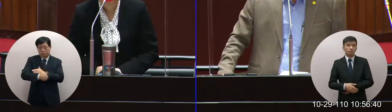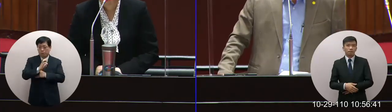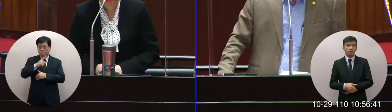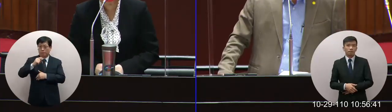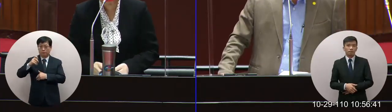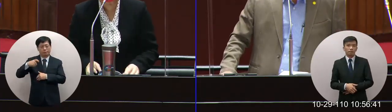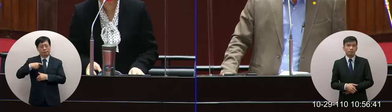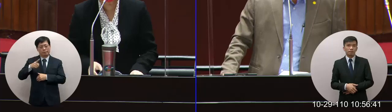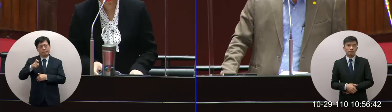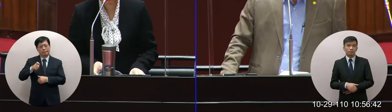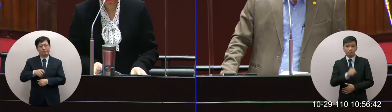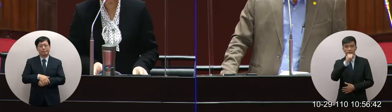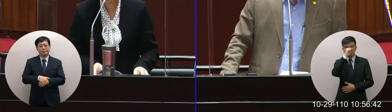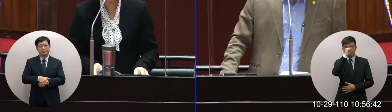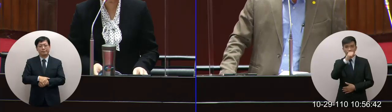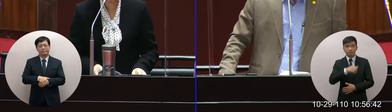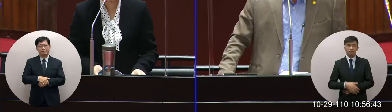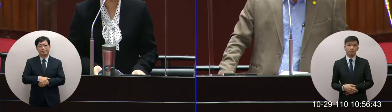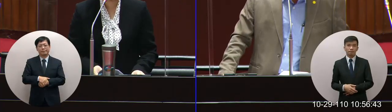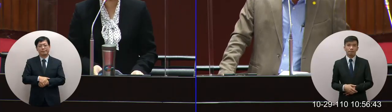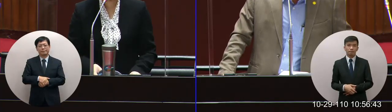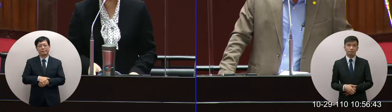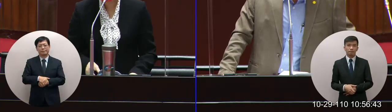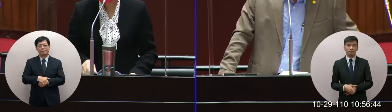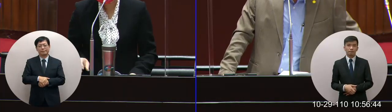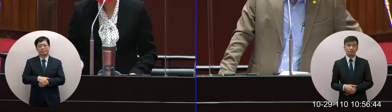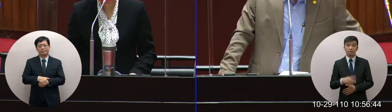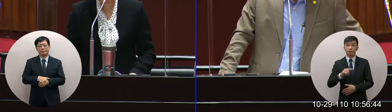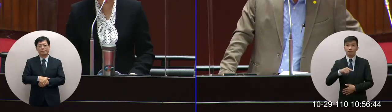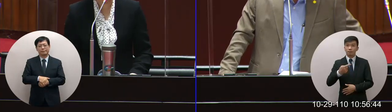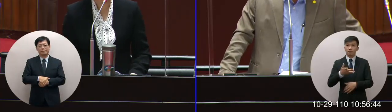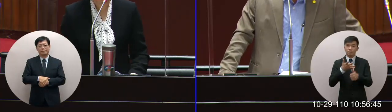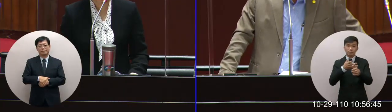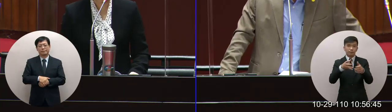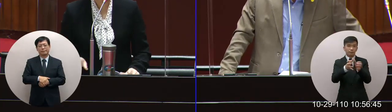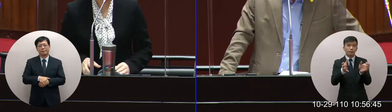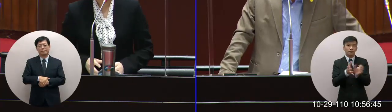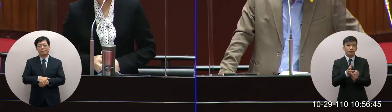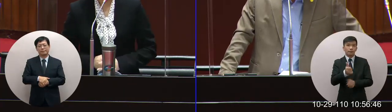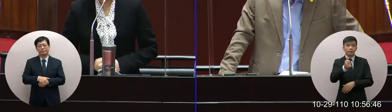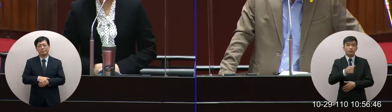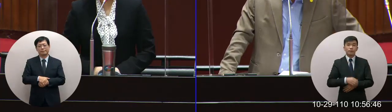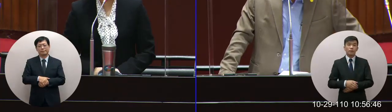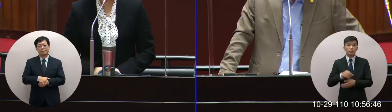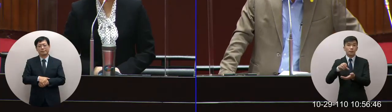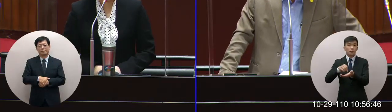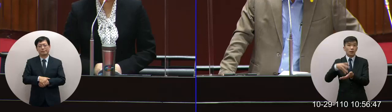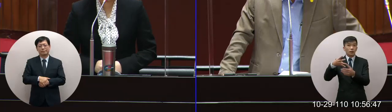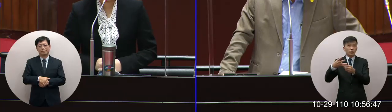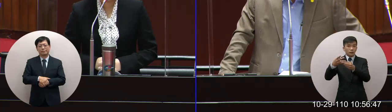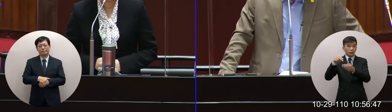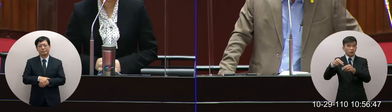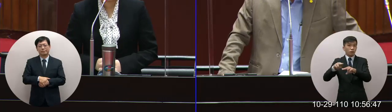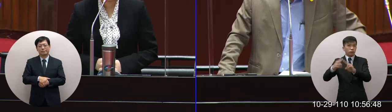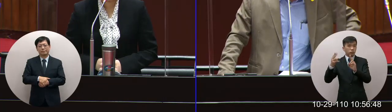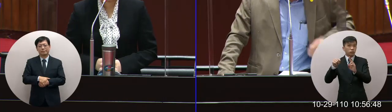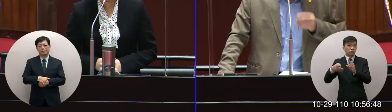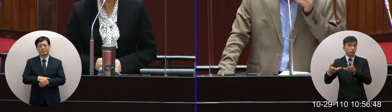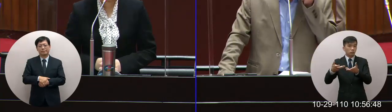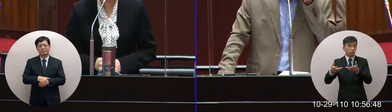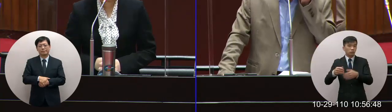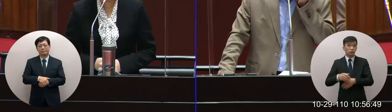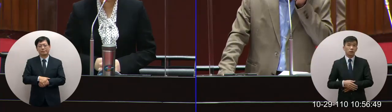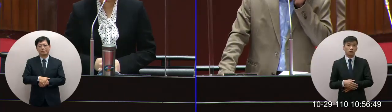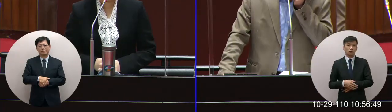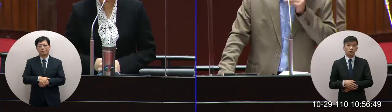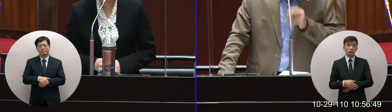P前進好再來一題也是要問部長那重啟核四呢這一題呢這一題是不是應該